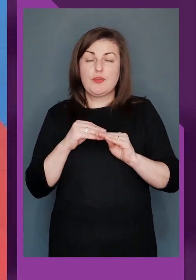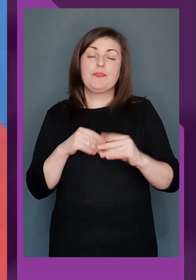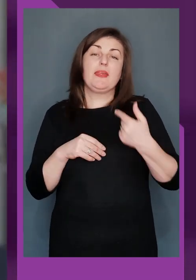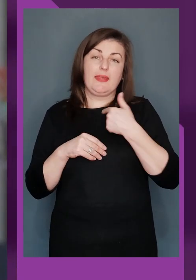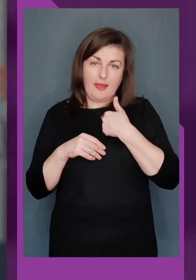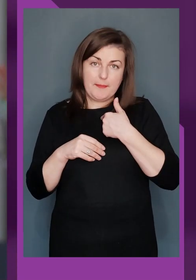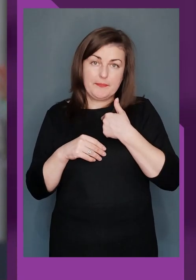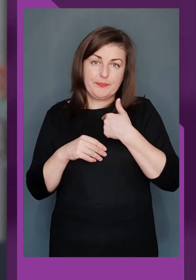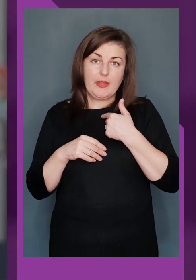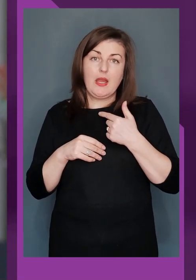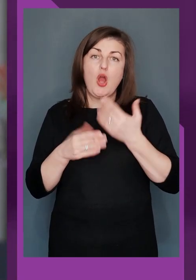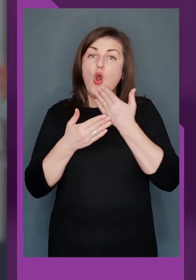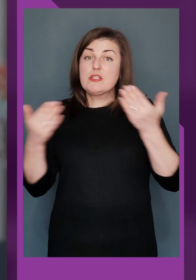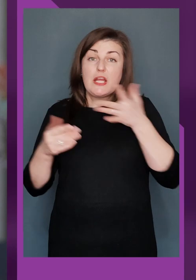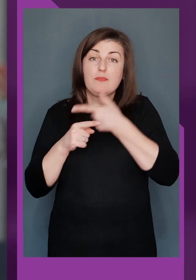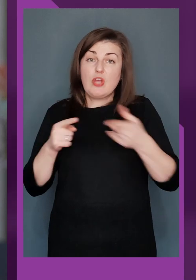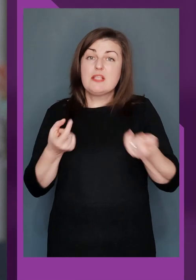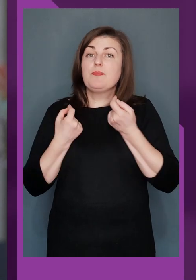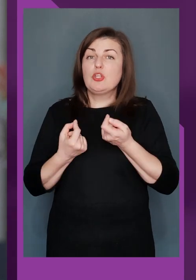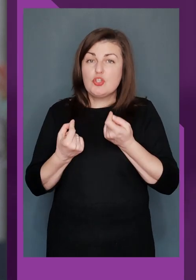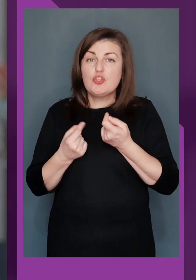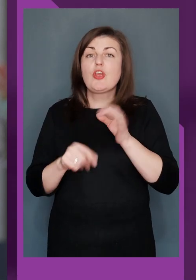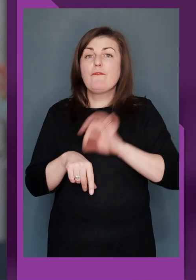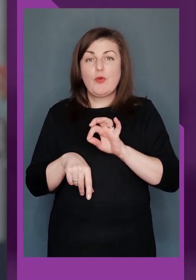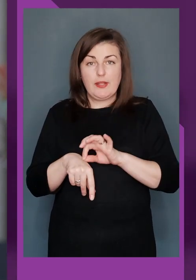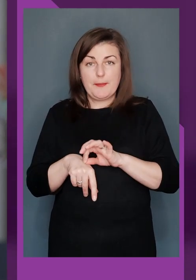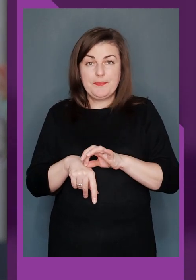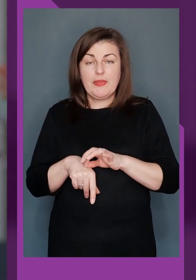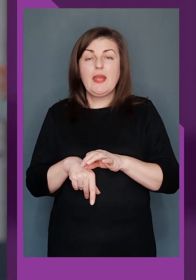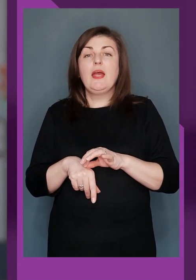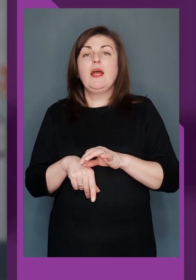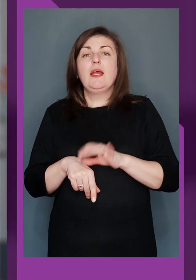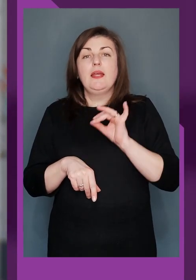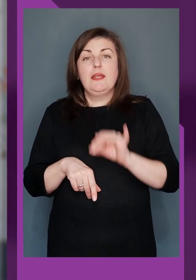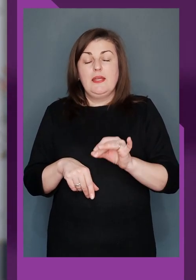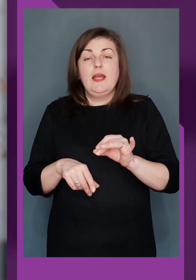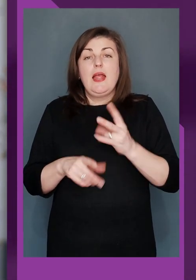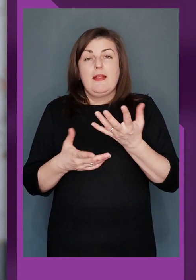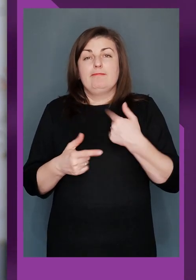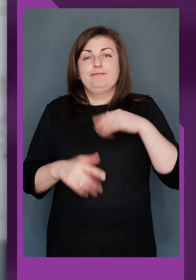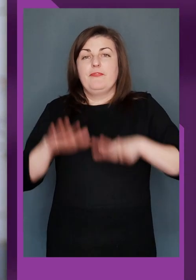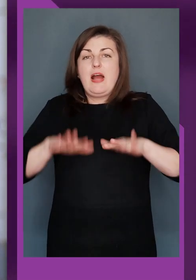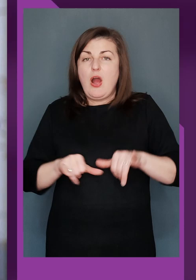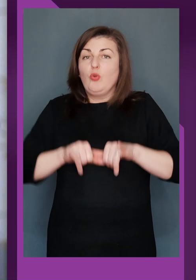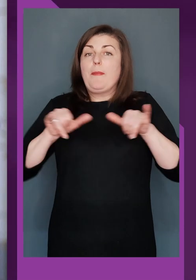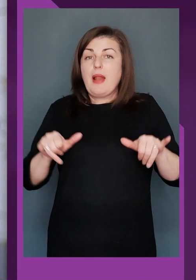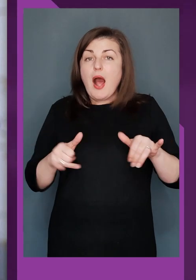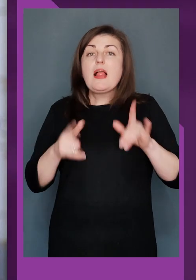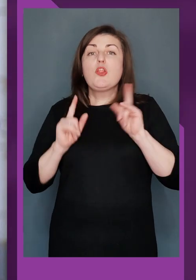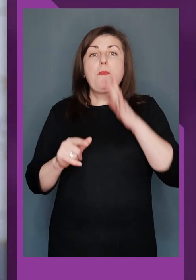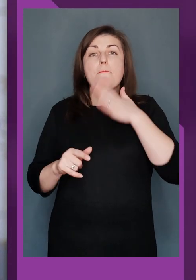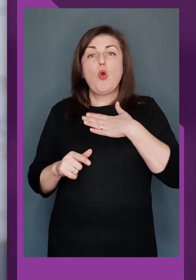кращим. Я останнім часом трішечки хворіла і набрала вагу.